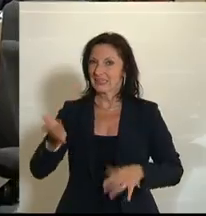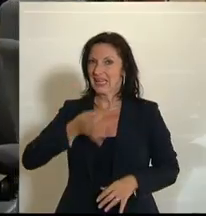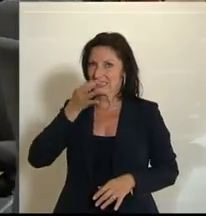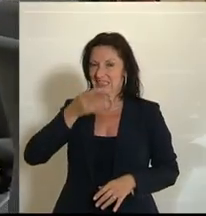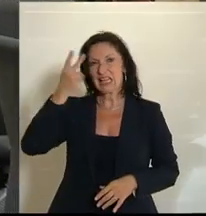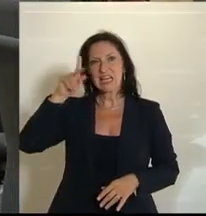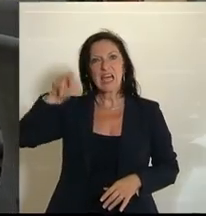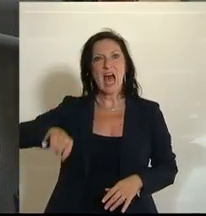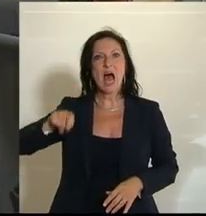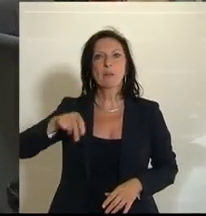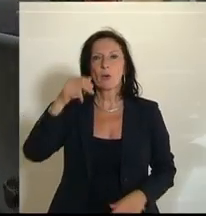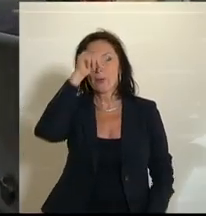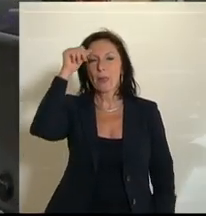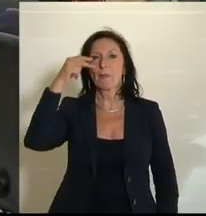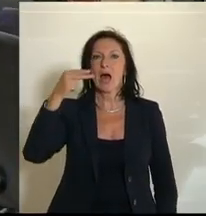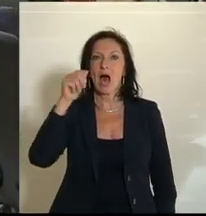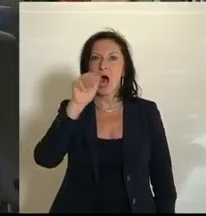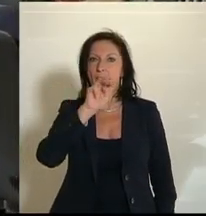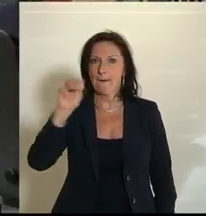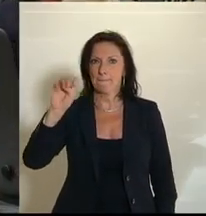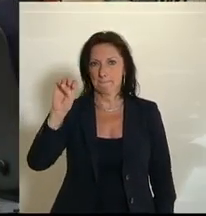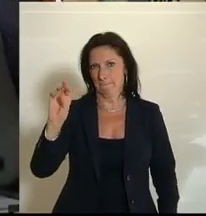Michael Hammer von der ÖVP setzt fort.